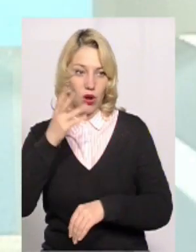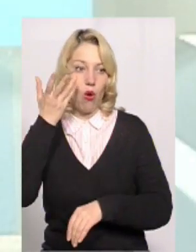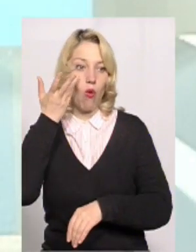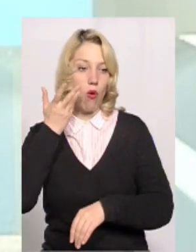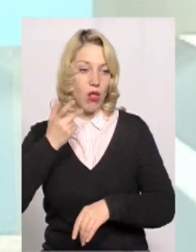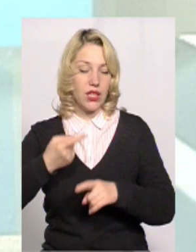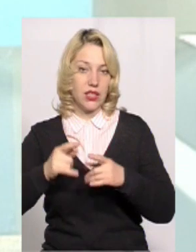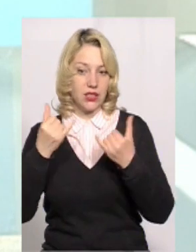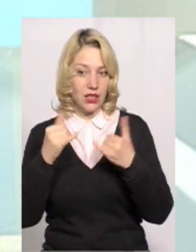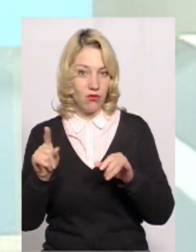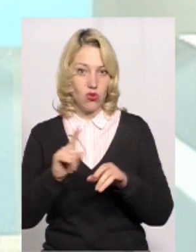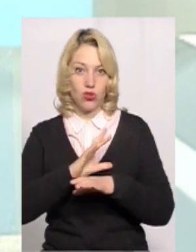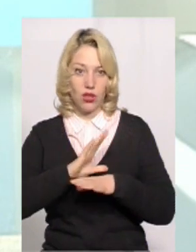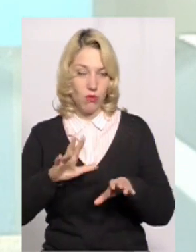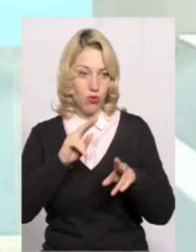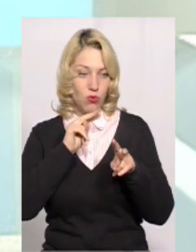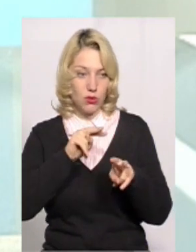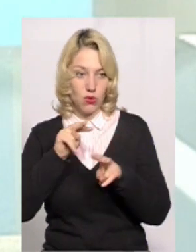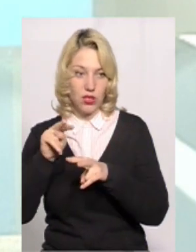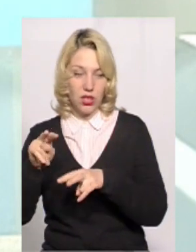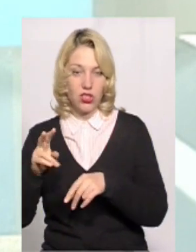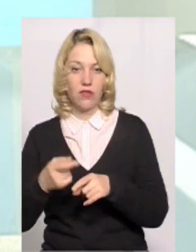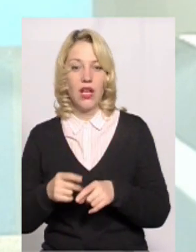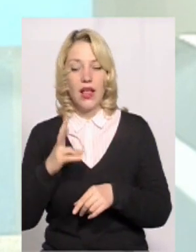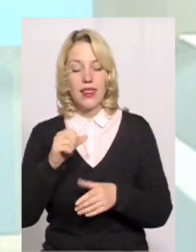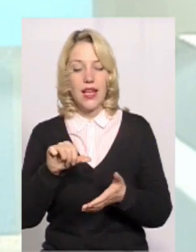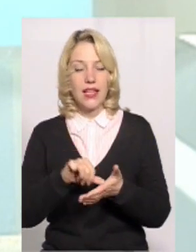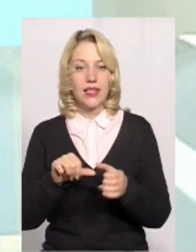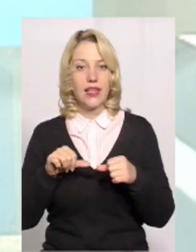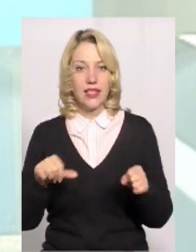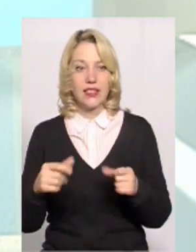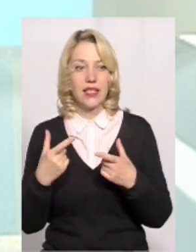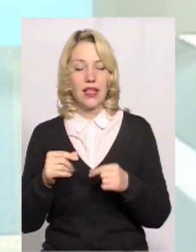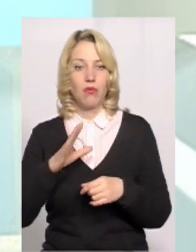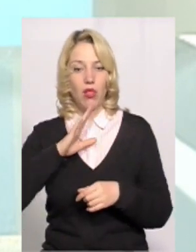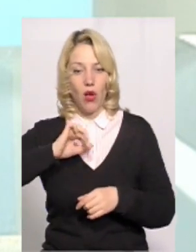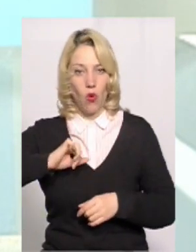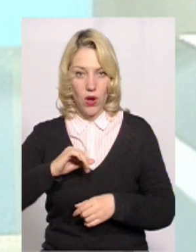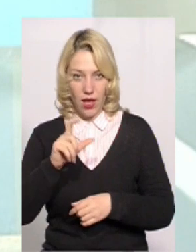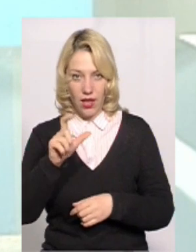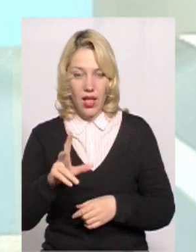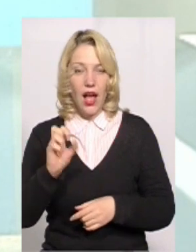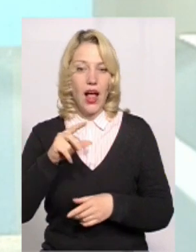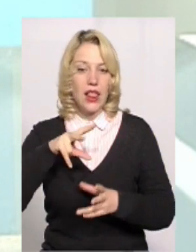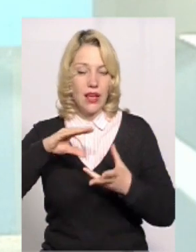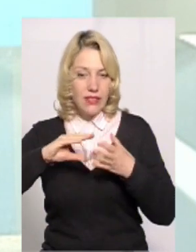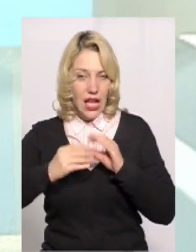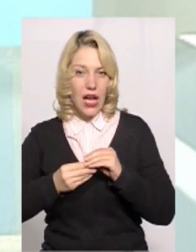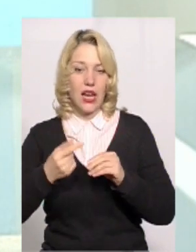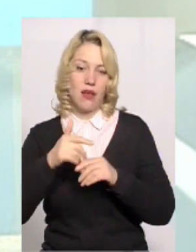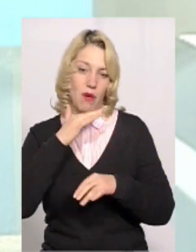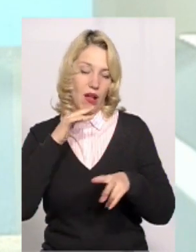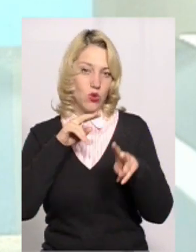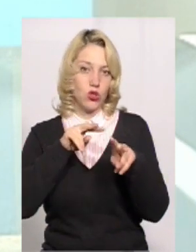дуже дивно, що не було сьогодні спостерігачів на дільниці, де була колега, але, взагалі, тут дуже багато